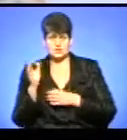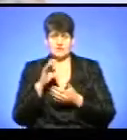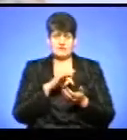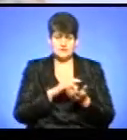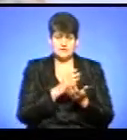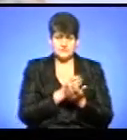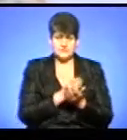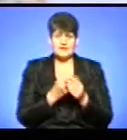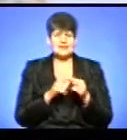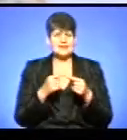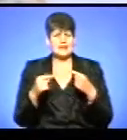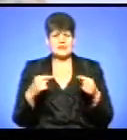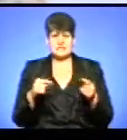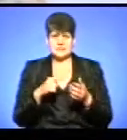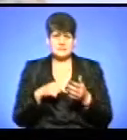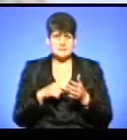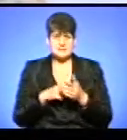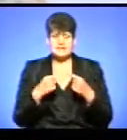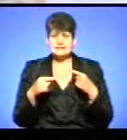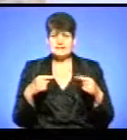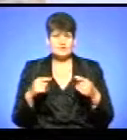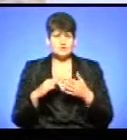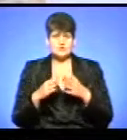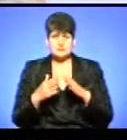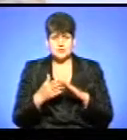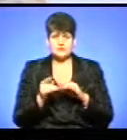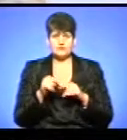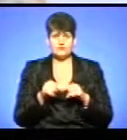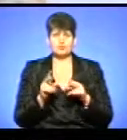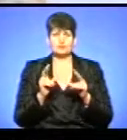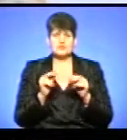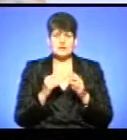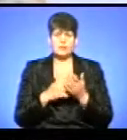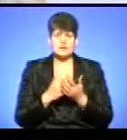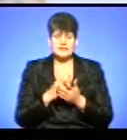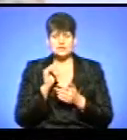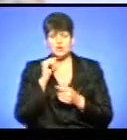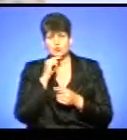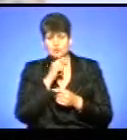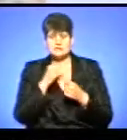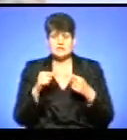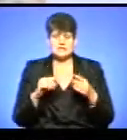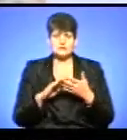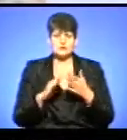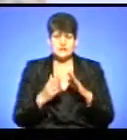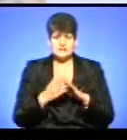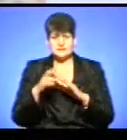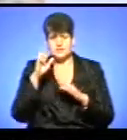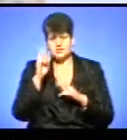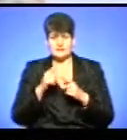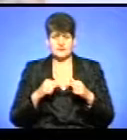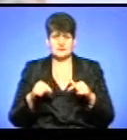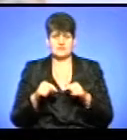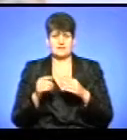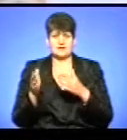центрі. Це дуже різні міста з різною ситуацією, в тому числі політичною, економічною, а також різною ситуацією саме в комунальній сфері.